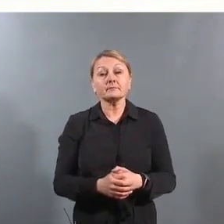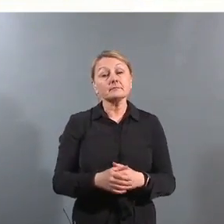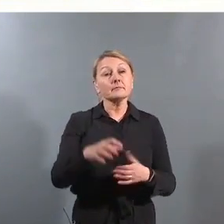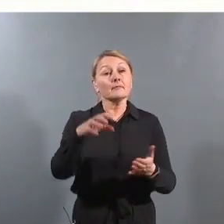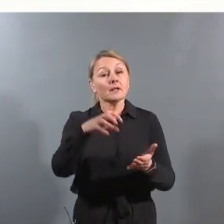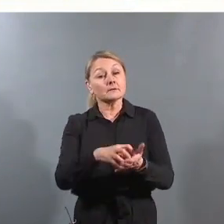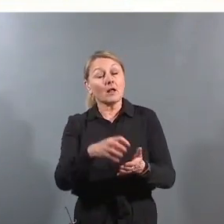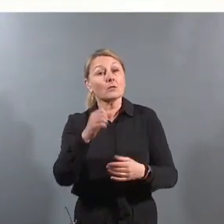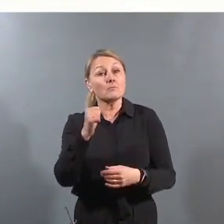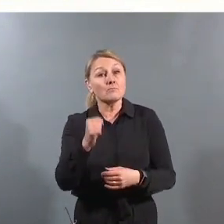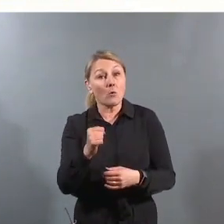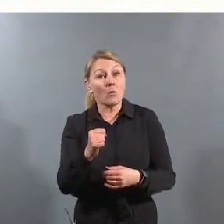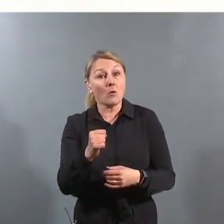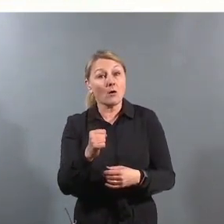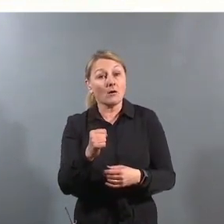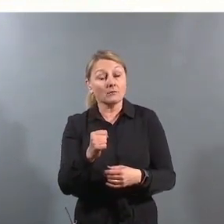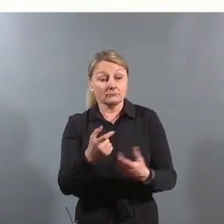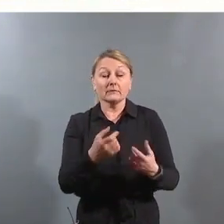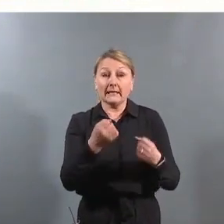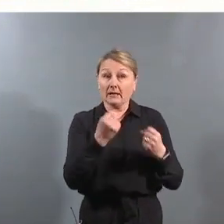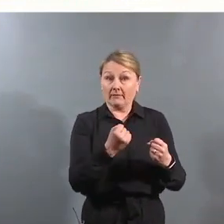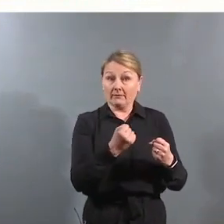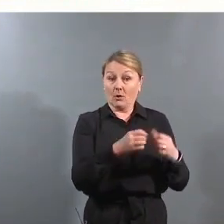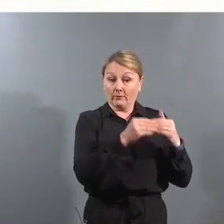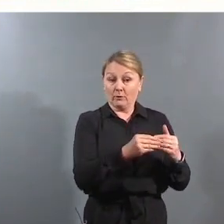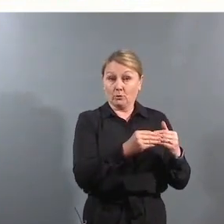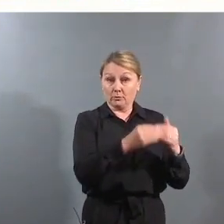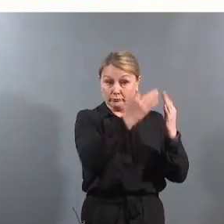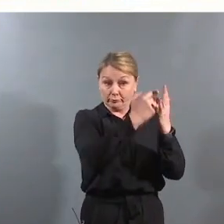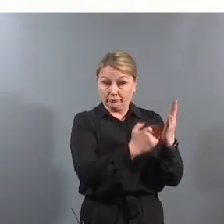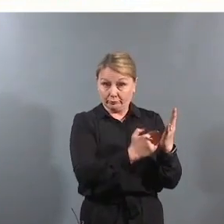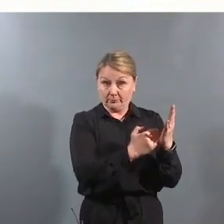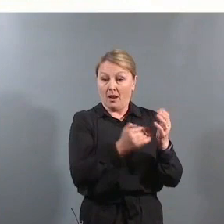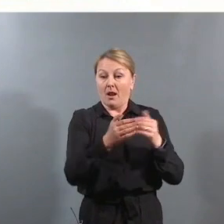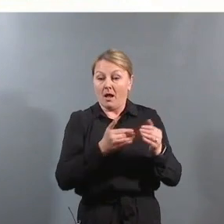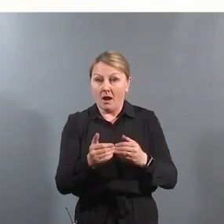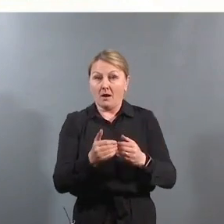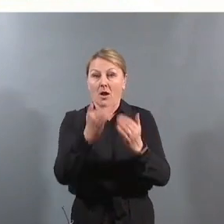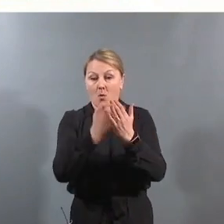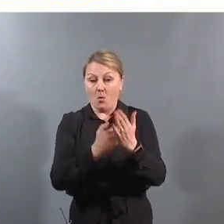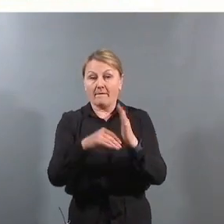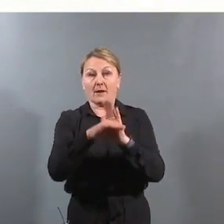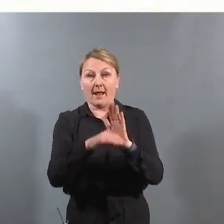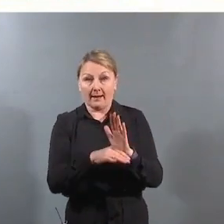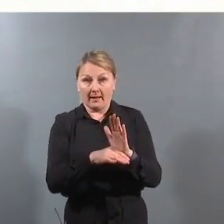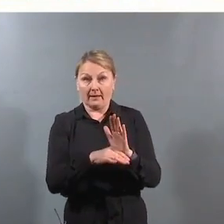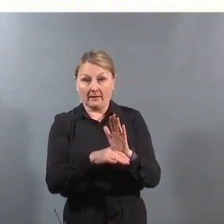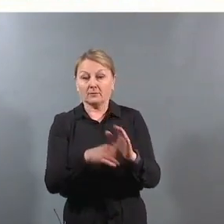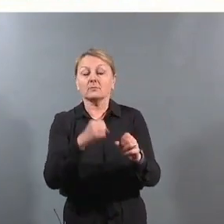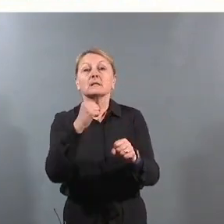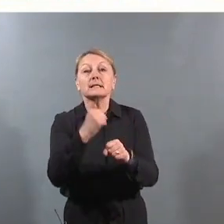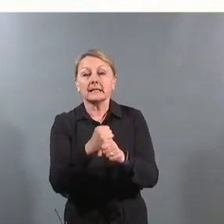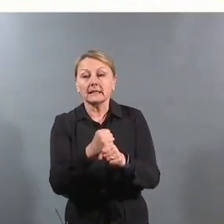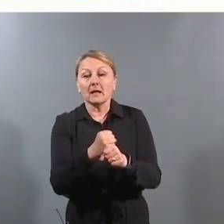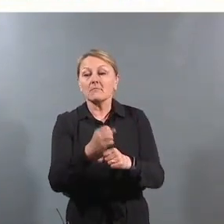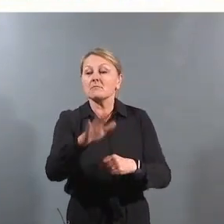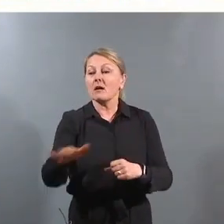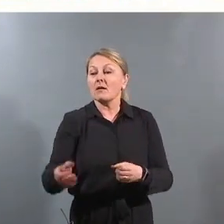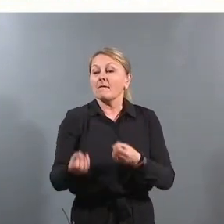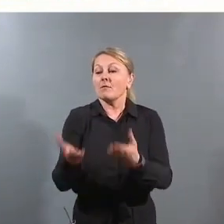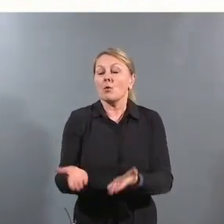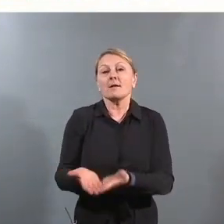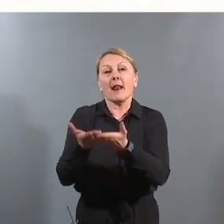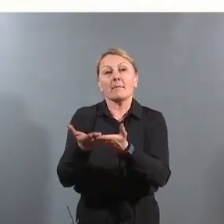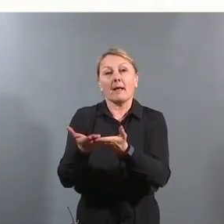Staten må, i kraft av disse konvensjonsbestemmelsene, lage lover og regler som sikrer at barna får den